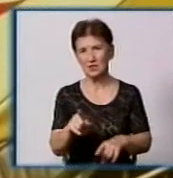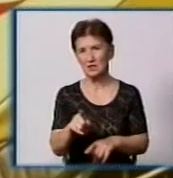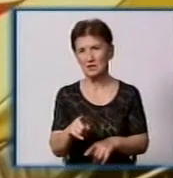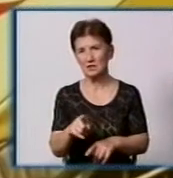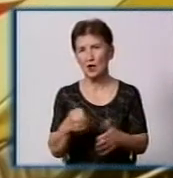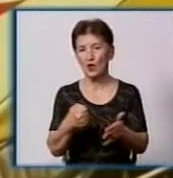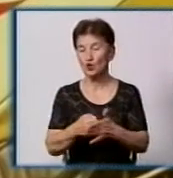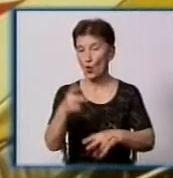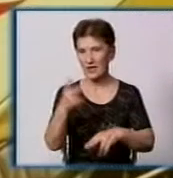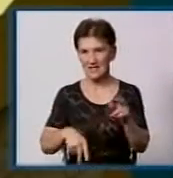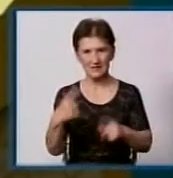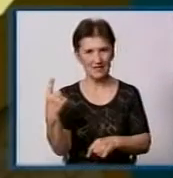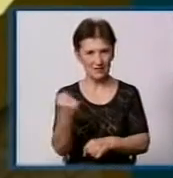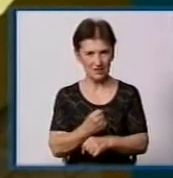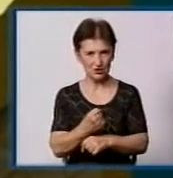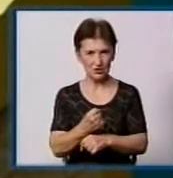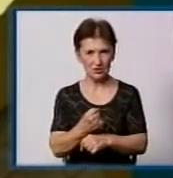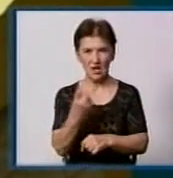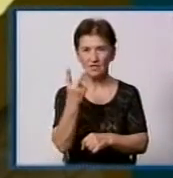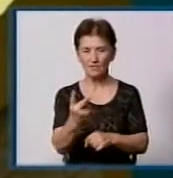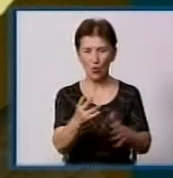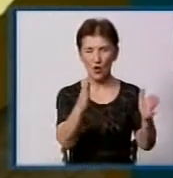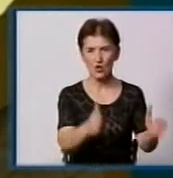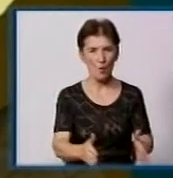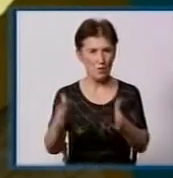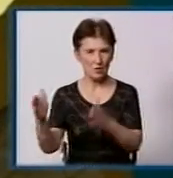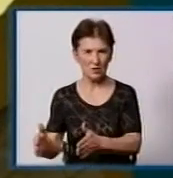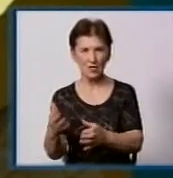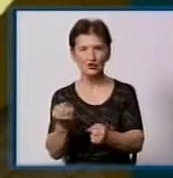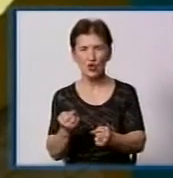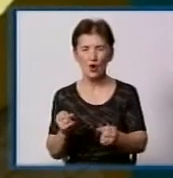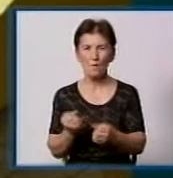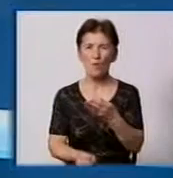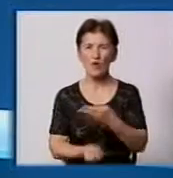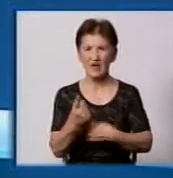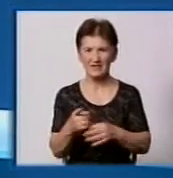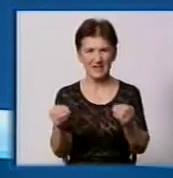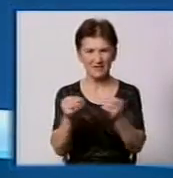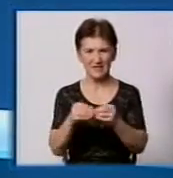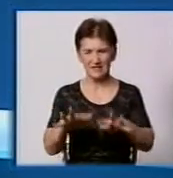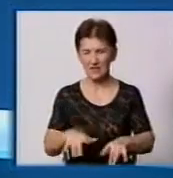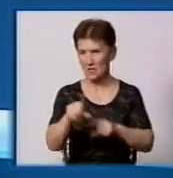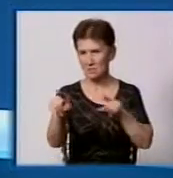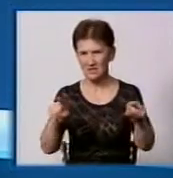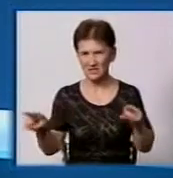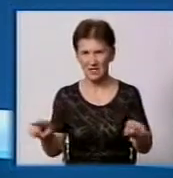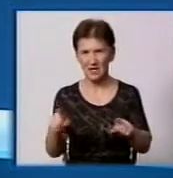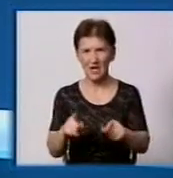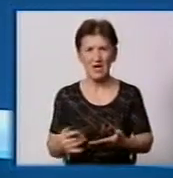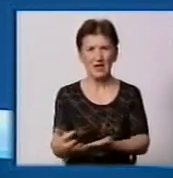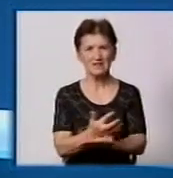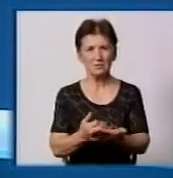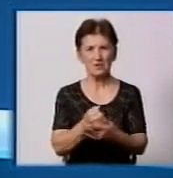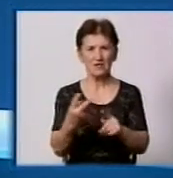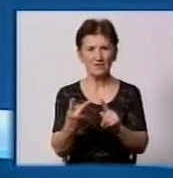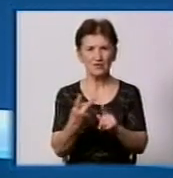До кінця тижня двокомпонентні контейнери з'являться ще на 10 локаціях обласного центру. До того ж, збір вторинної сервини